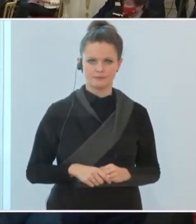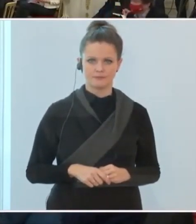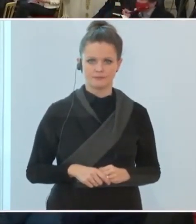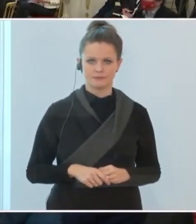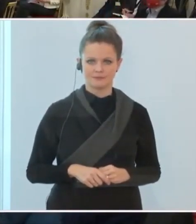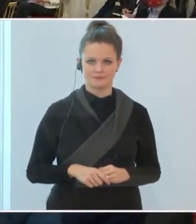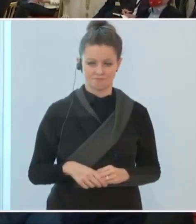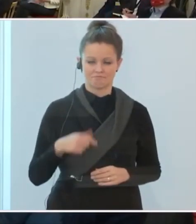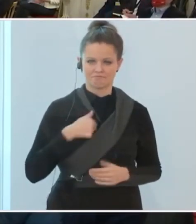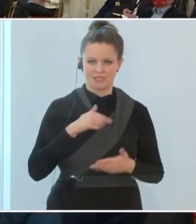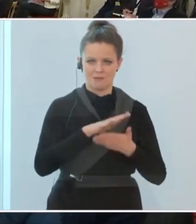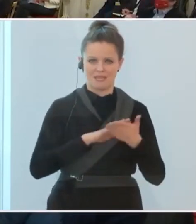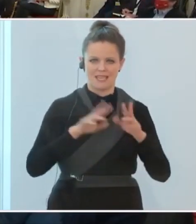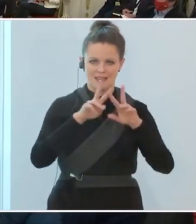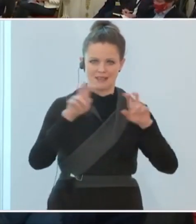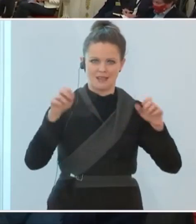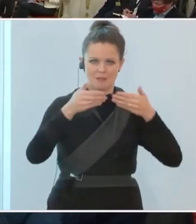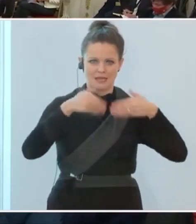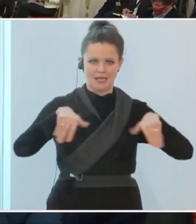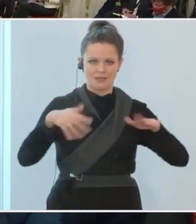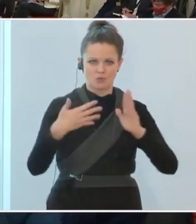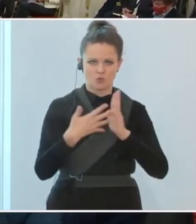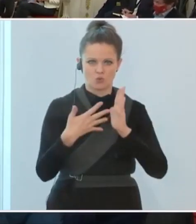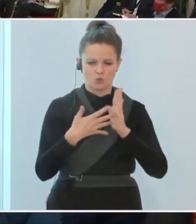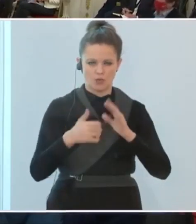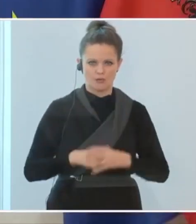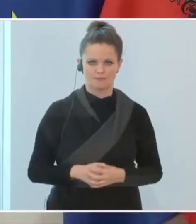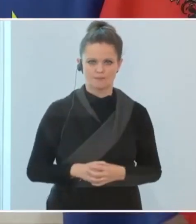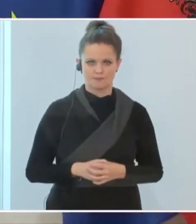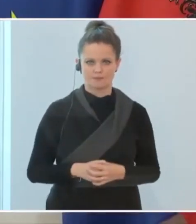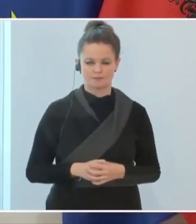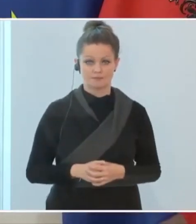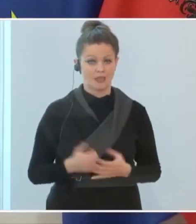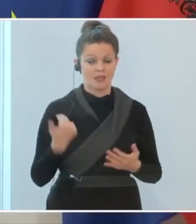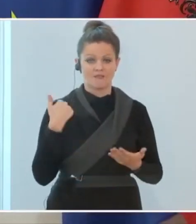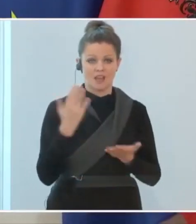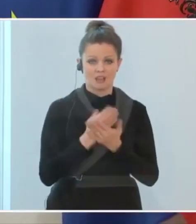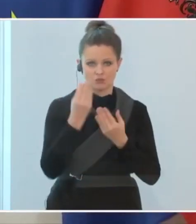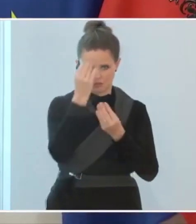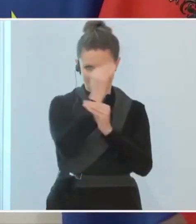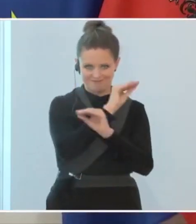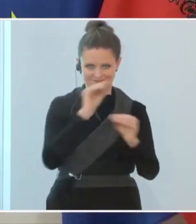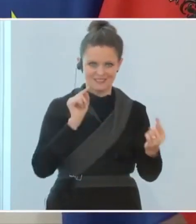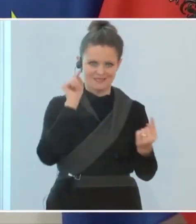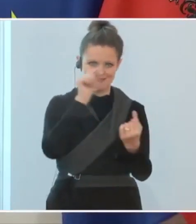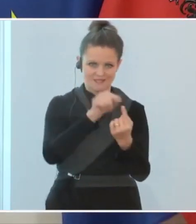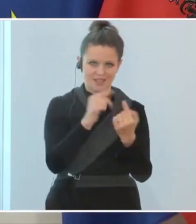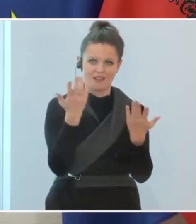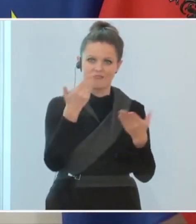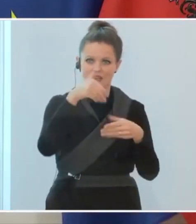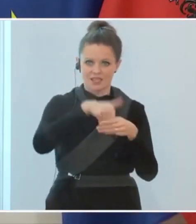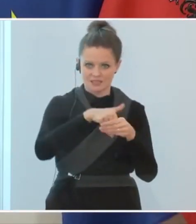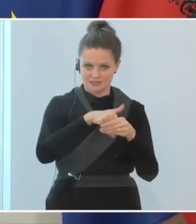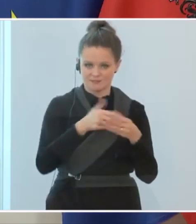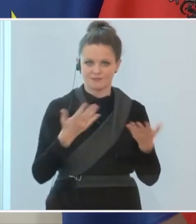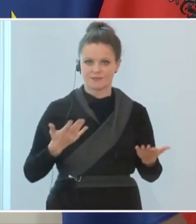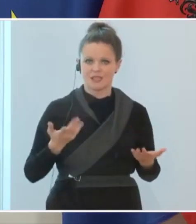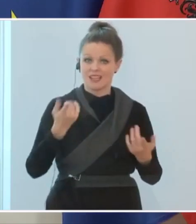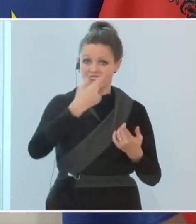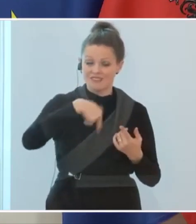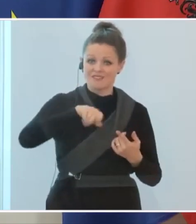Dann fange ich mal an mit dem Thema Grenzkontrollen. Wie gesagt, das Ziel ist es, dass wir die